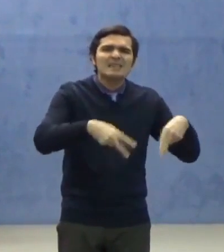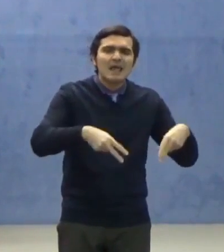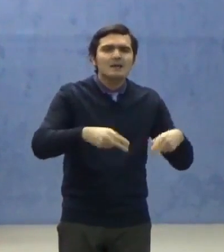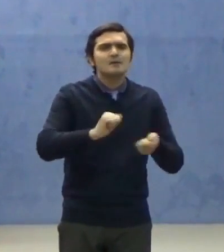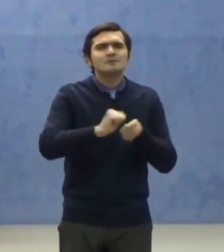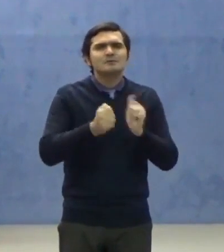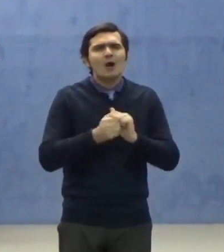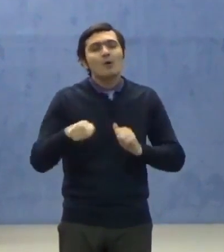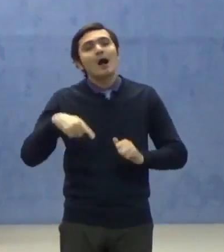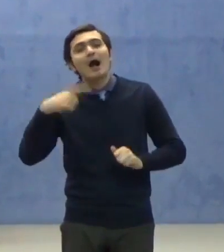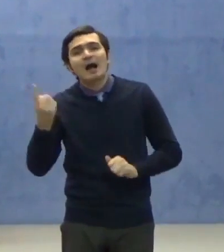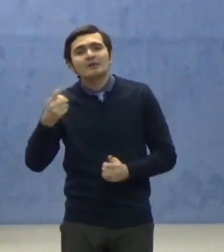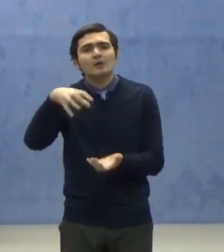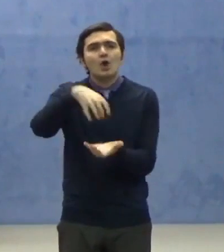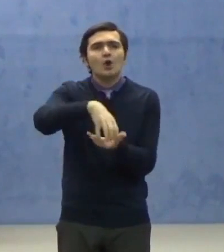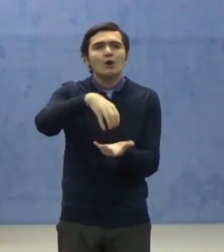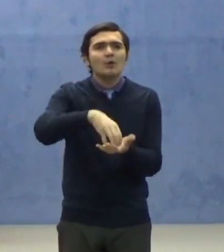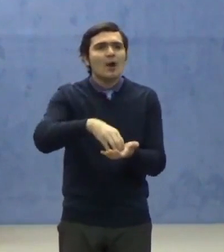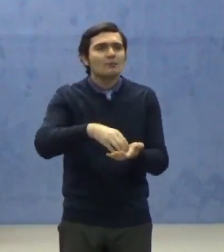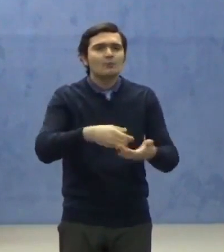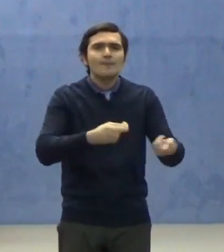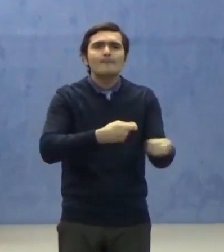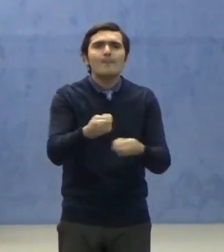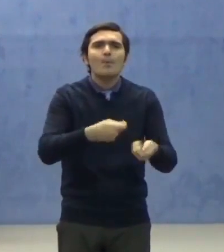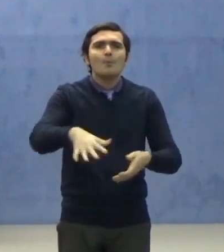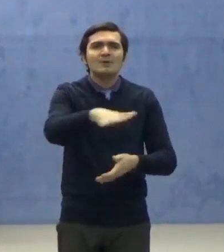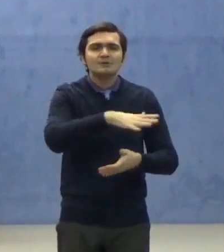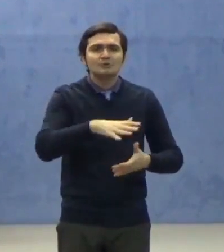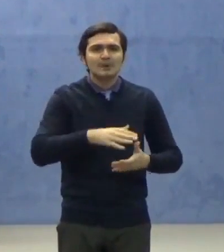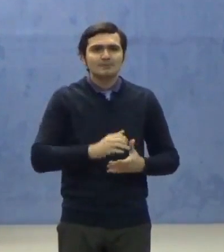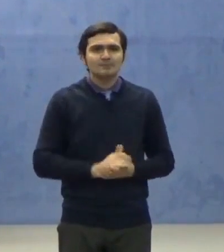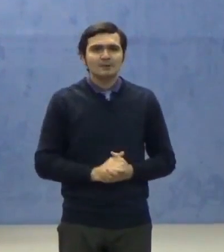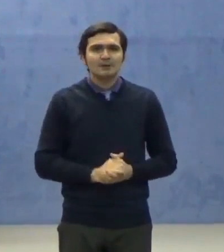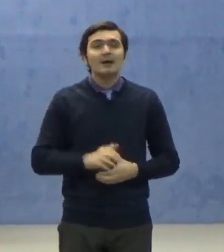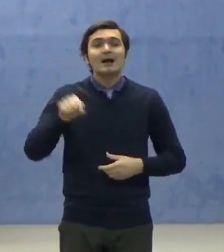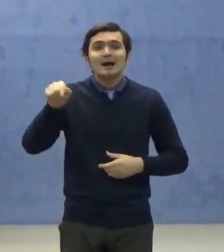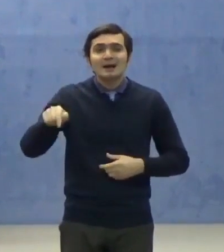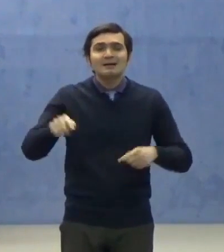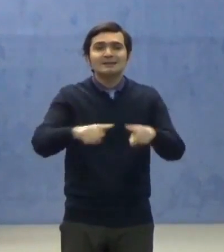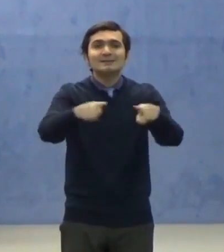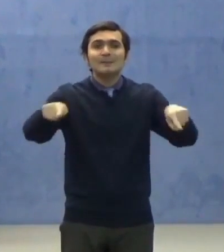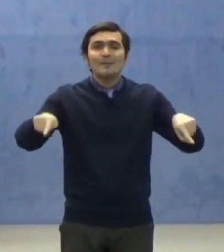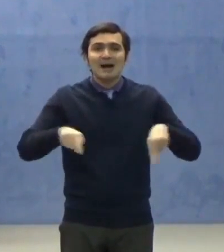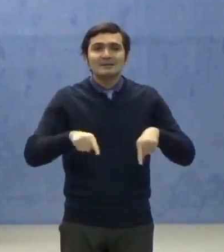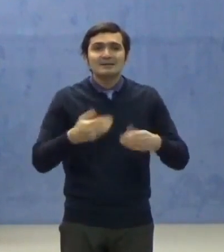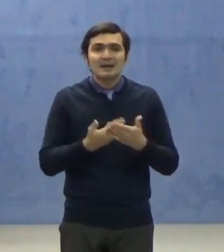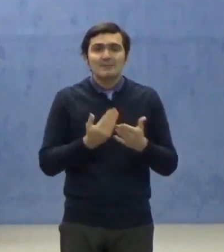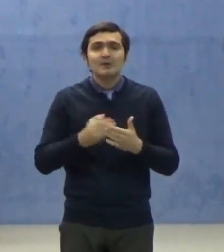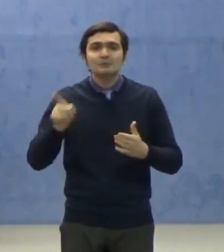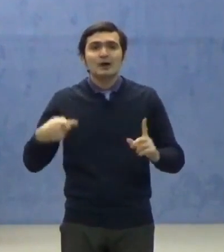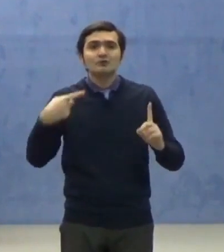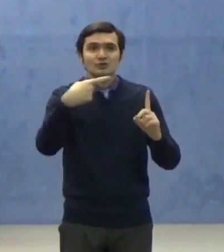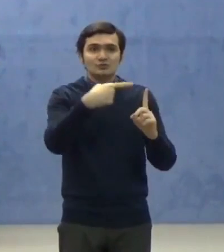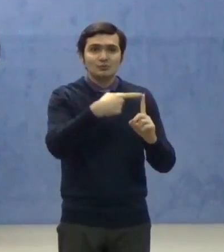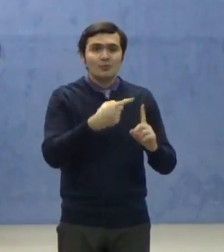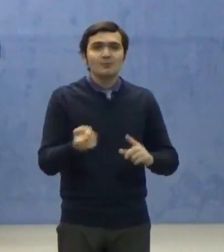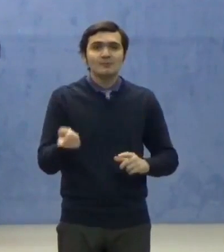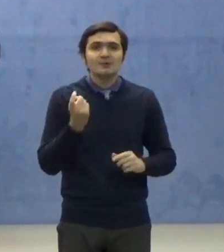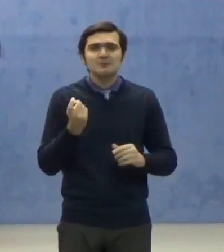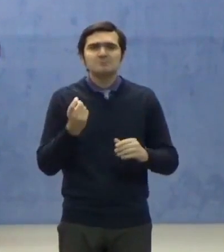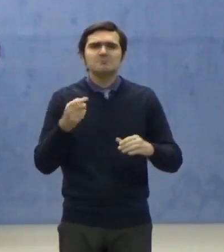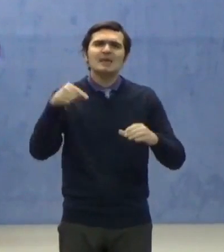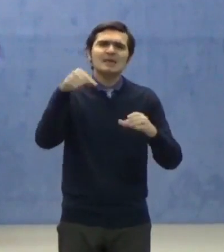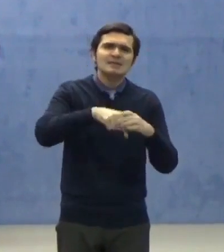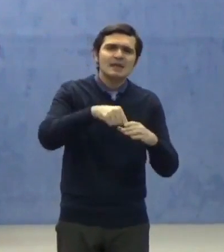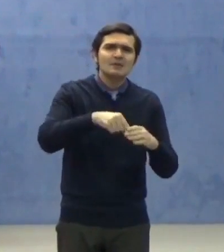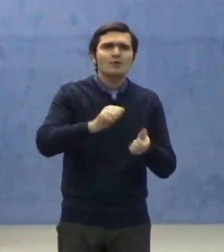alte localuri publice în spațiile destinate acestui scop din interiorul